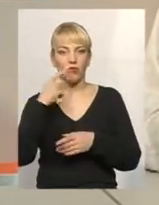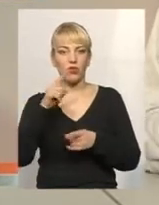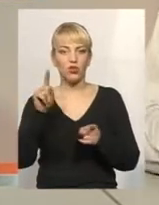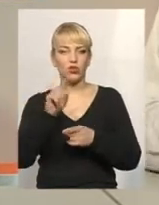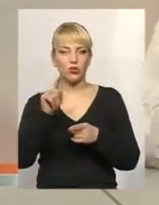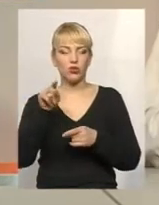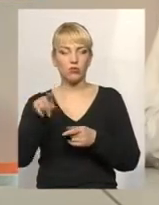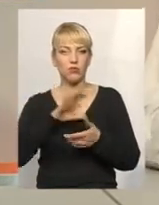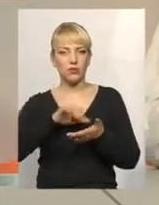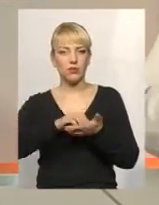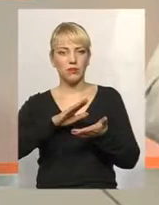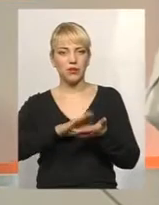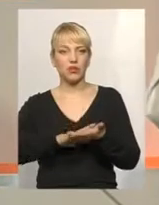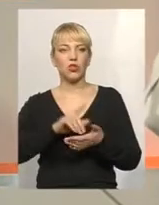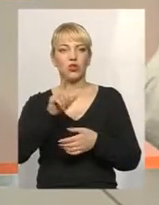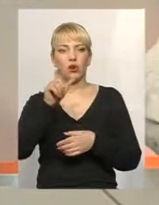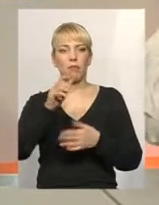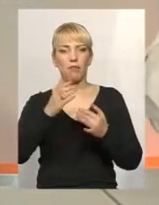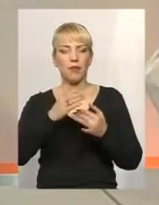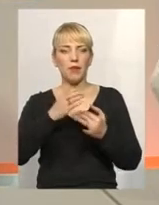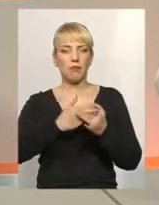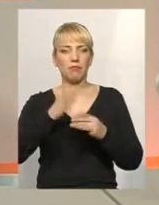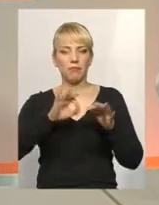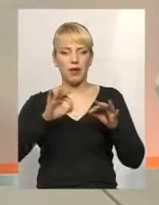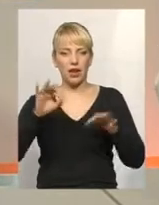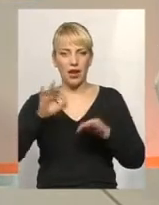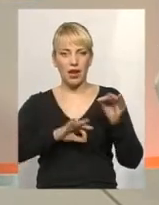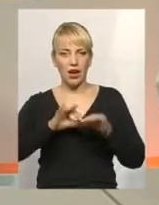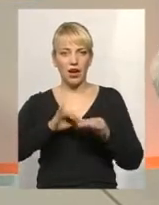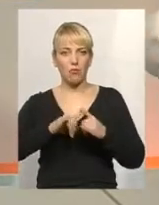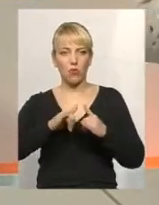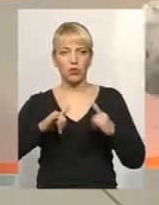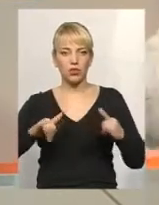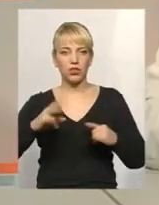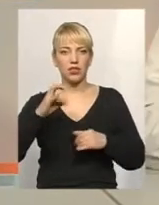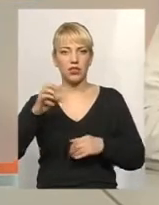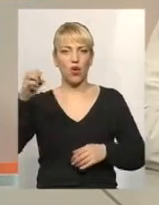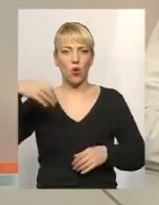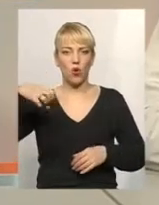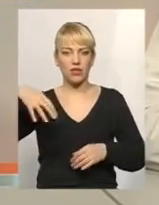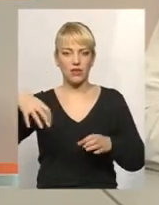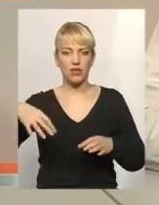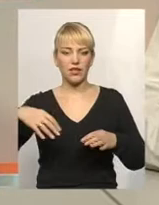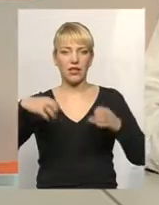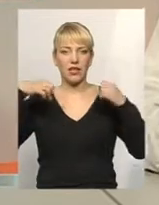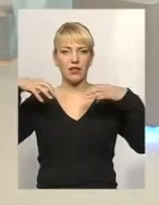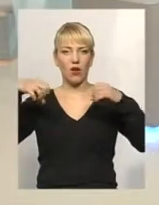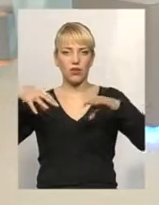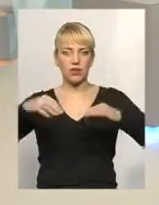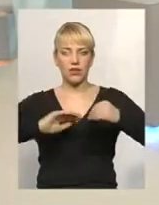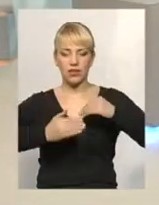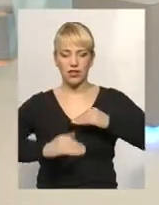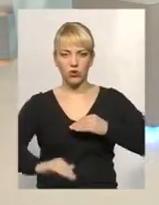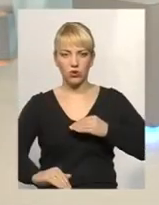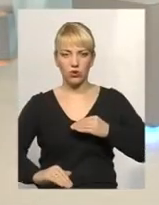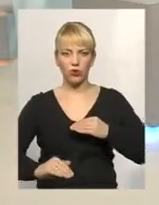що пільга поширюється на освітлення сходинкових клітин, да, чи на